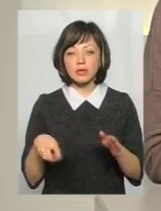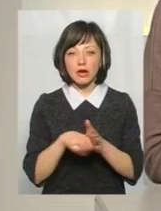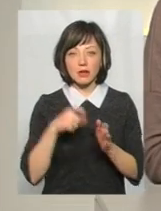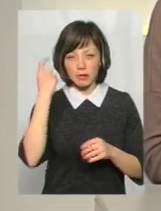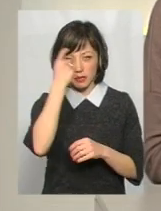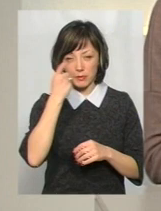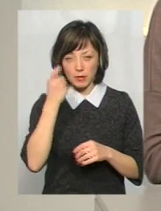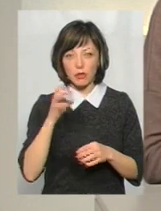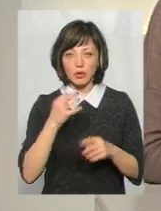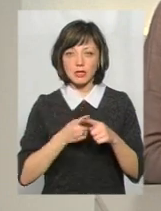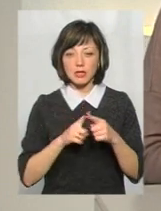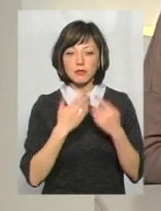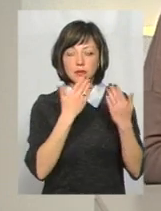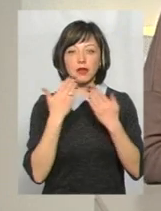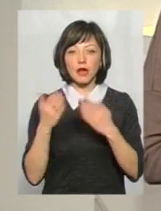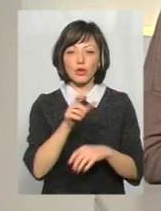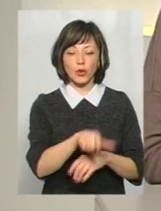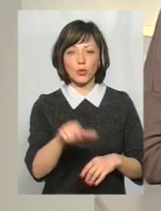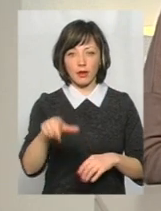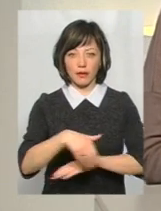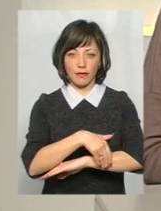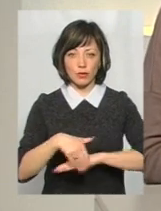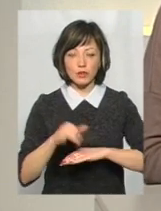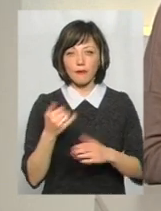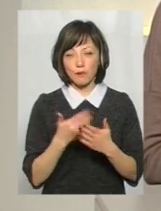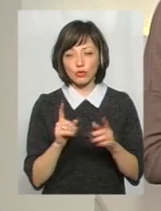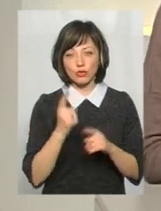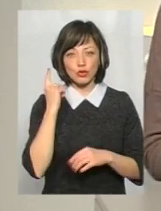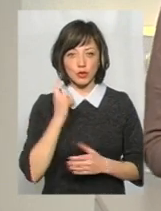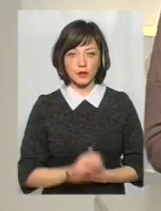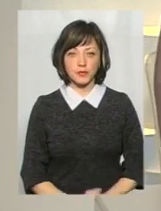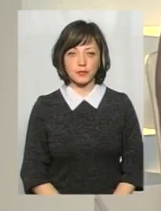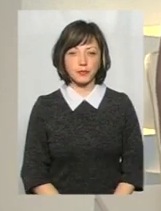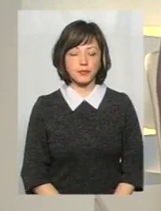на підпитку? Про це ми поцікавились у перехожих, і ось що почули.